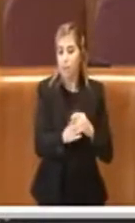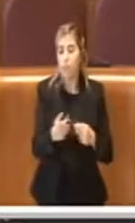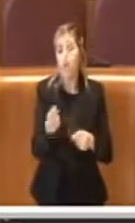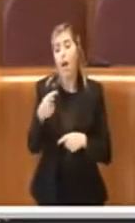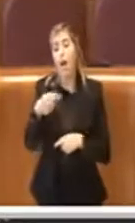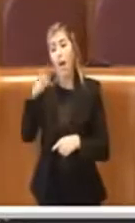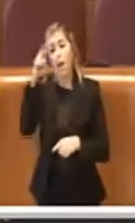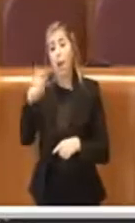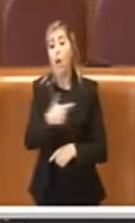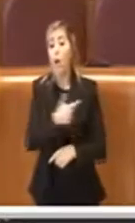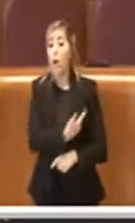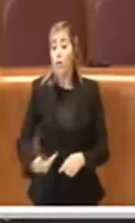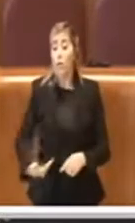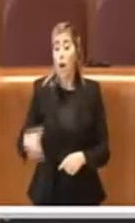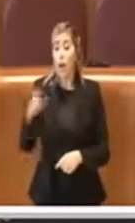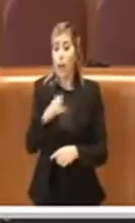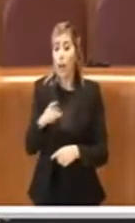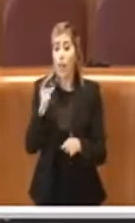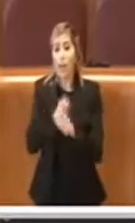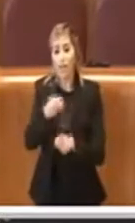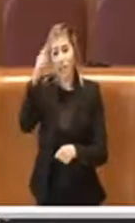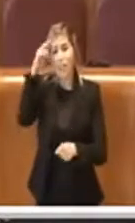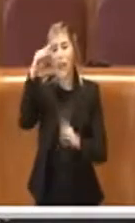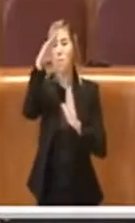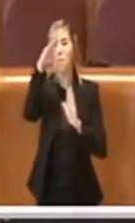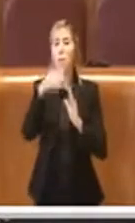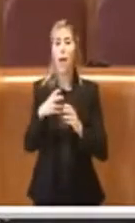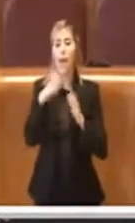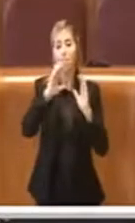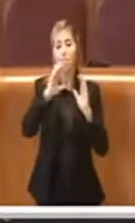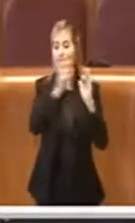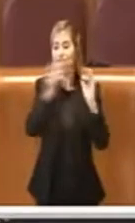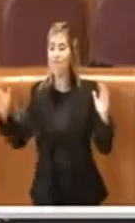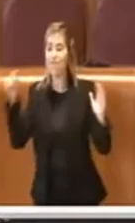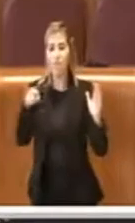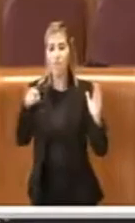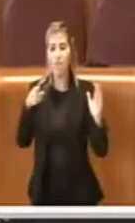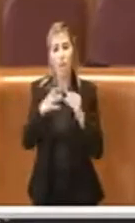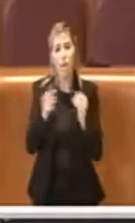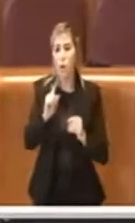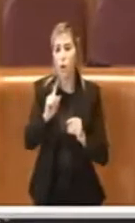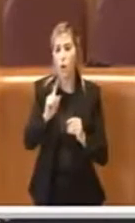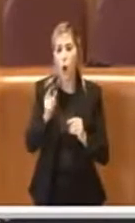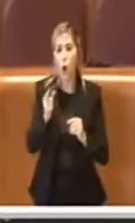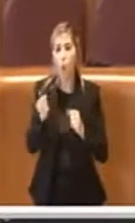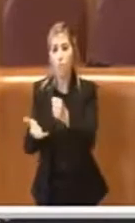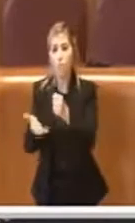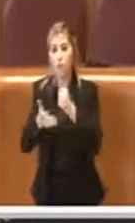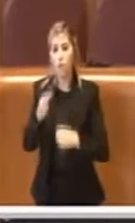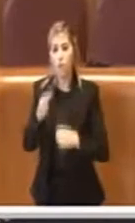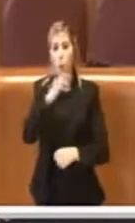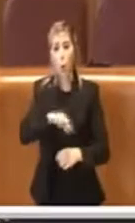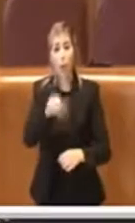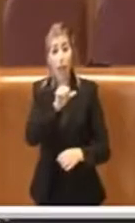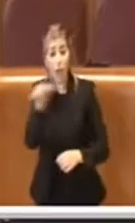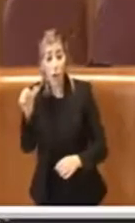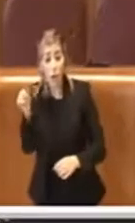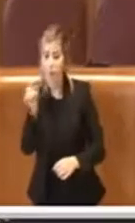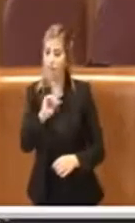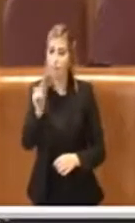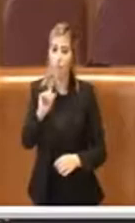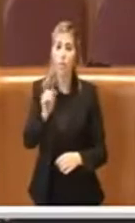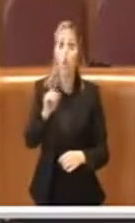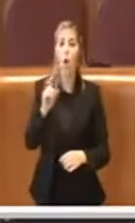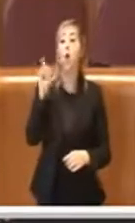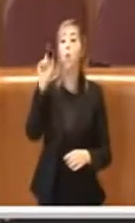deve ricordare che tutte queste categorie non fanno solo profitto, portano anche lavoro a delle famiglie. Quindi